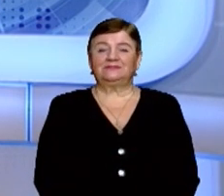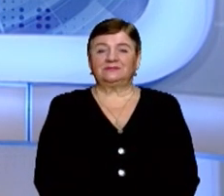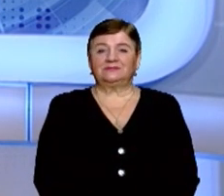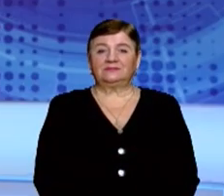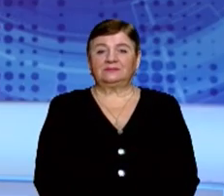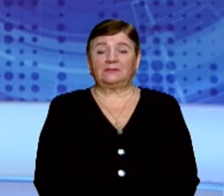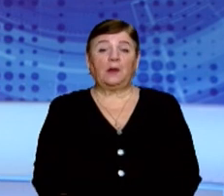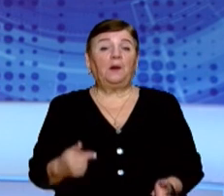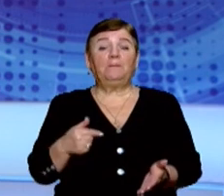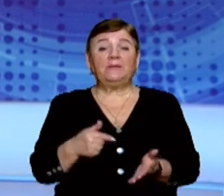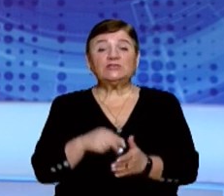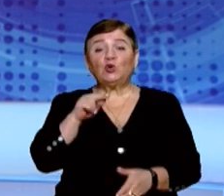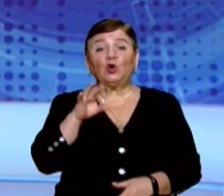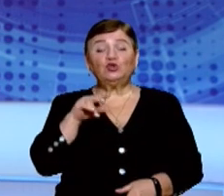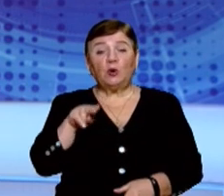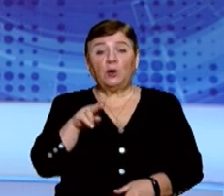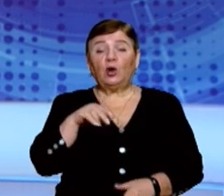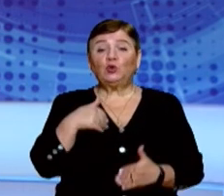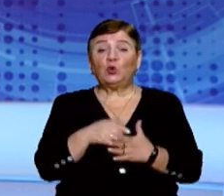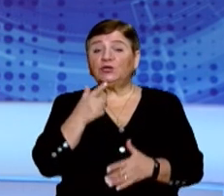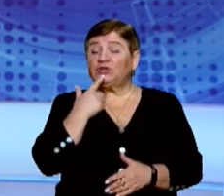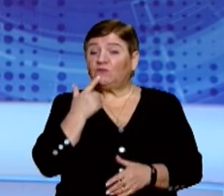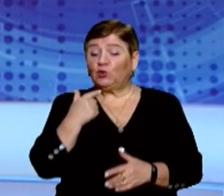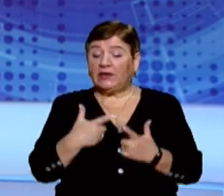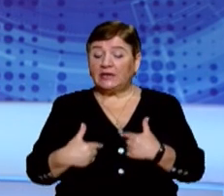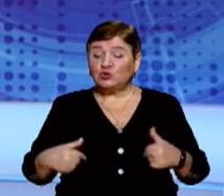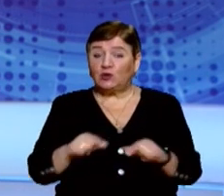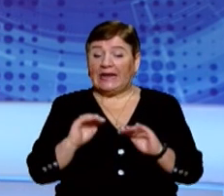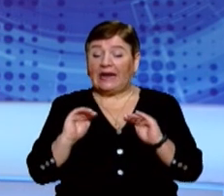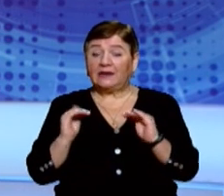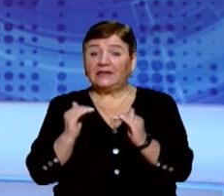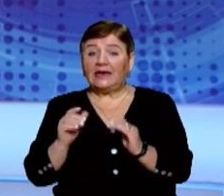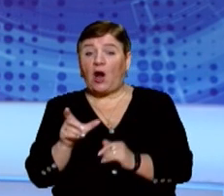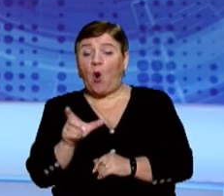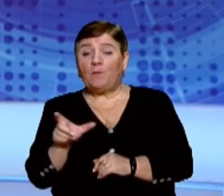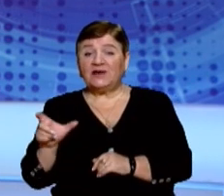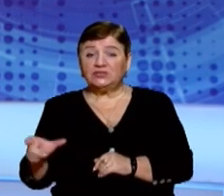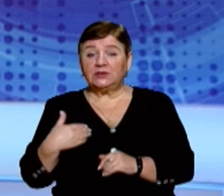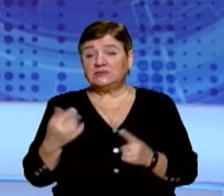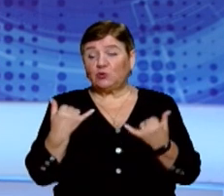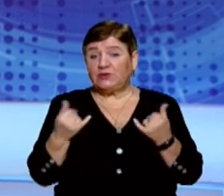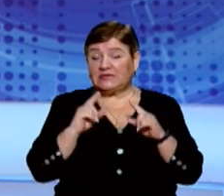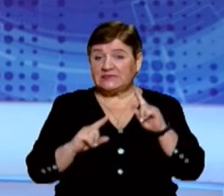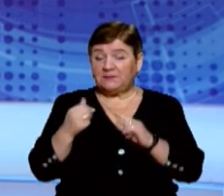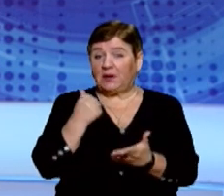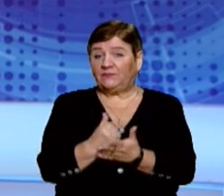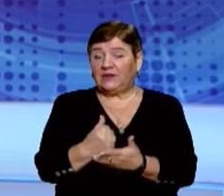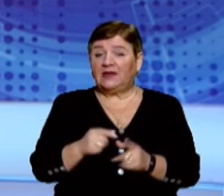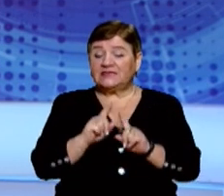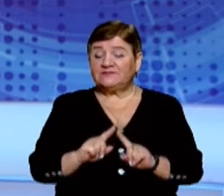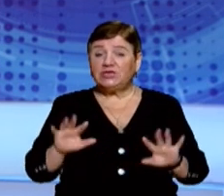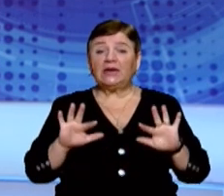Місто Чоп віднесли до червоної зони карантинних обмажень. Це вирішили сьогодні на засіданні Державної комісії з